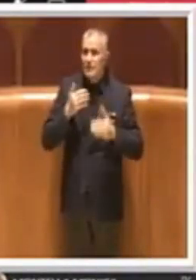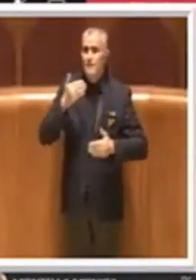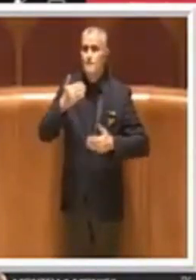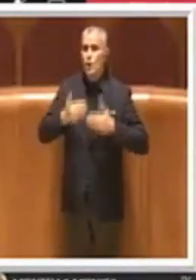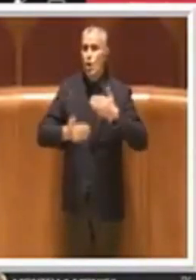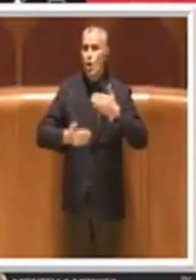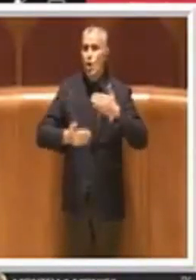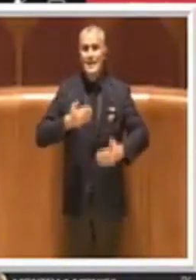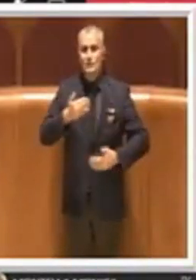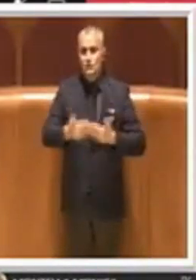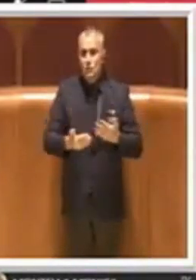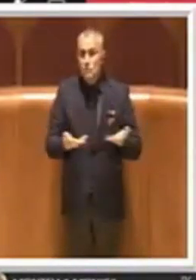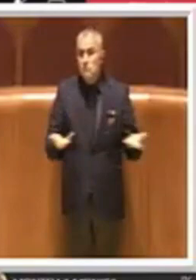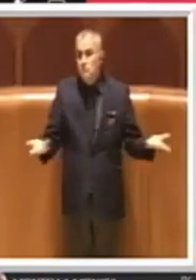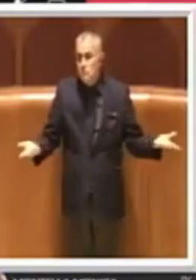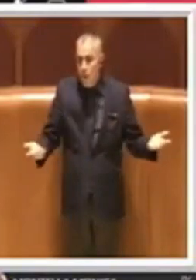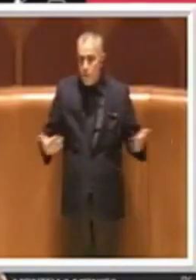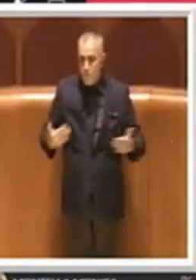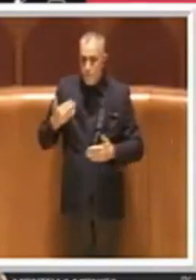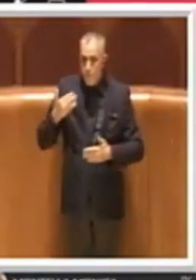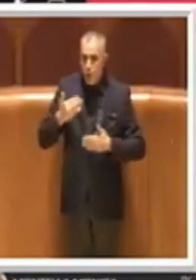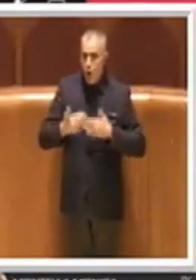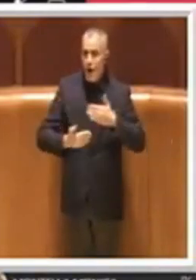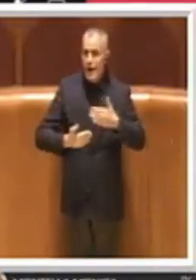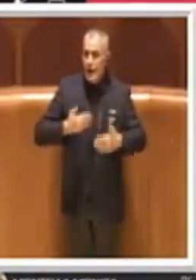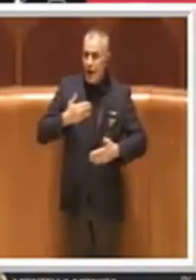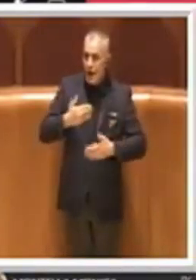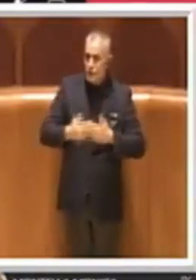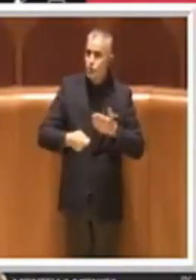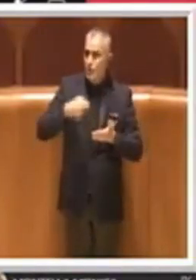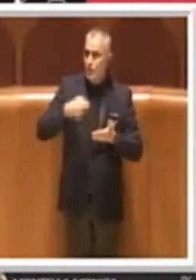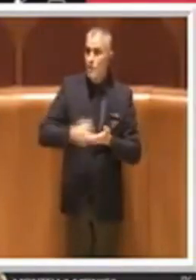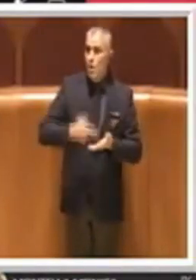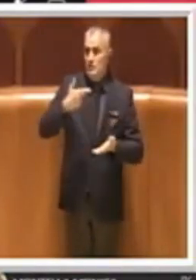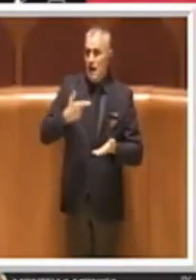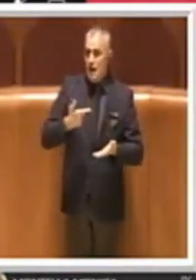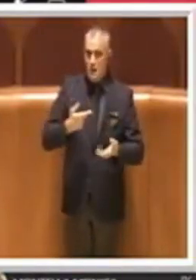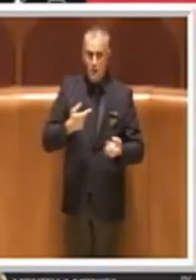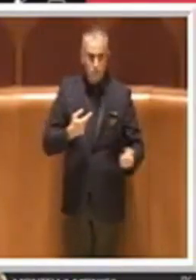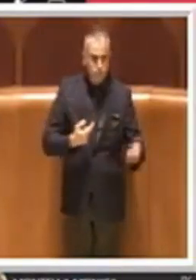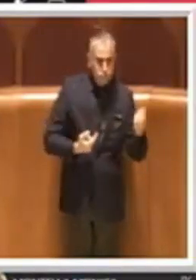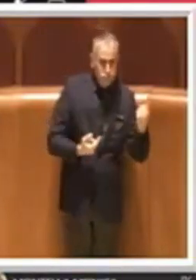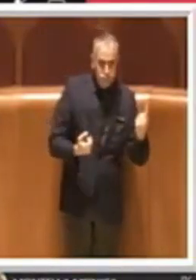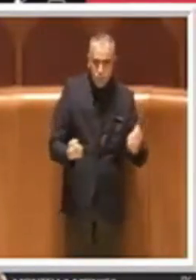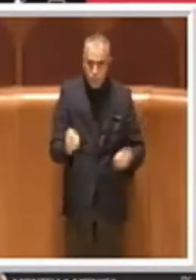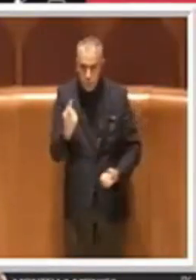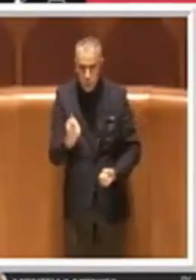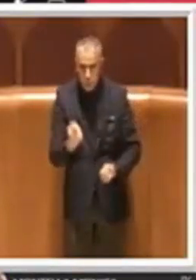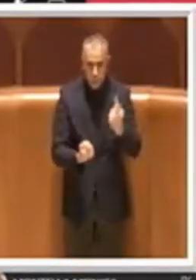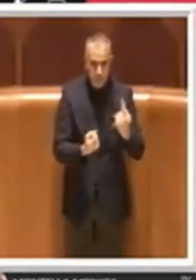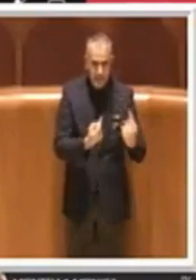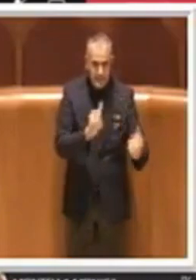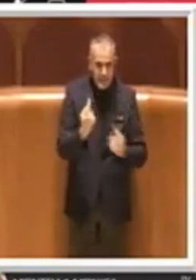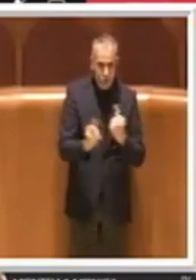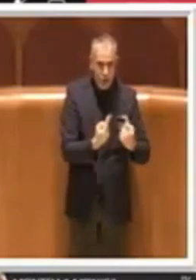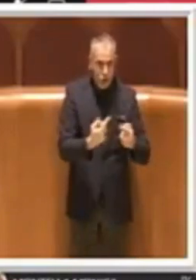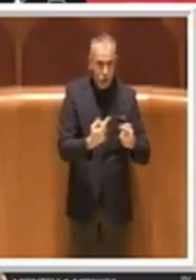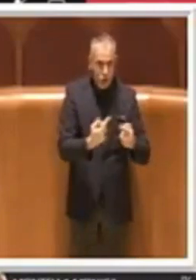capacità che ha un organismo, quindi anche una comunità, di reagire alle situazioni che pregiudicano il buon